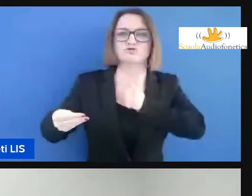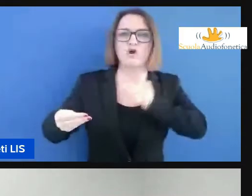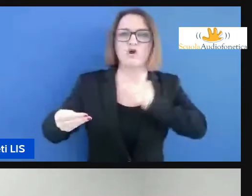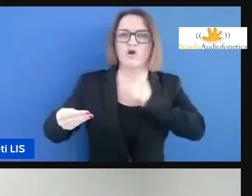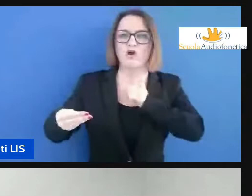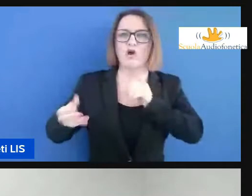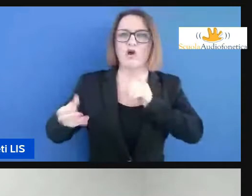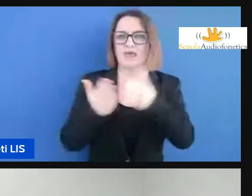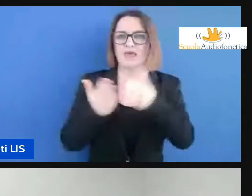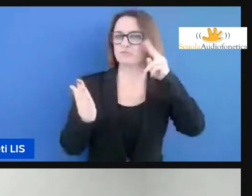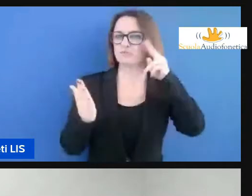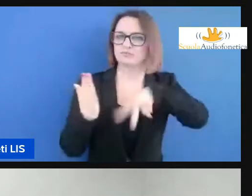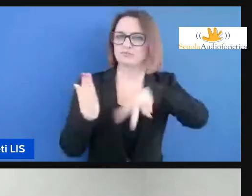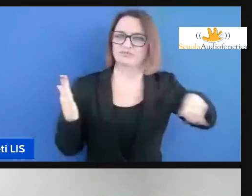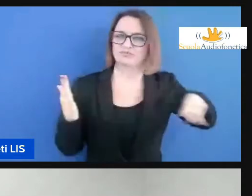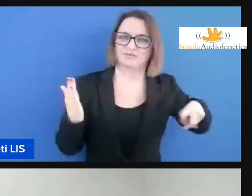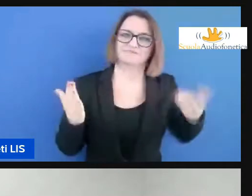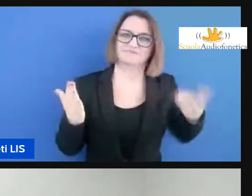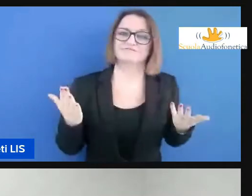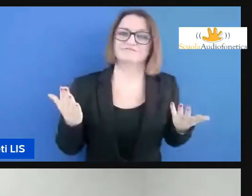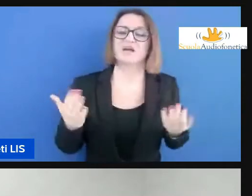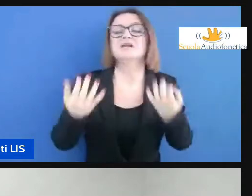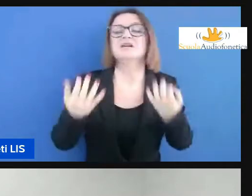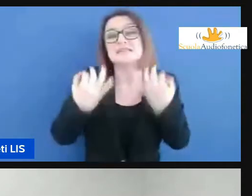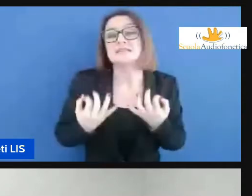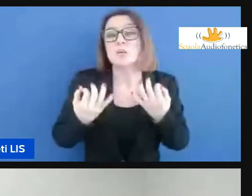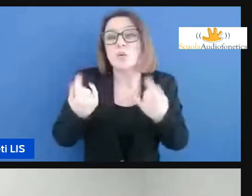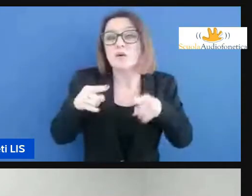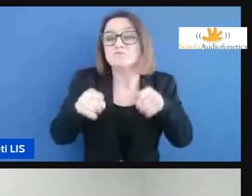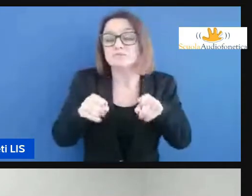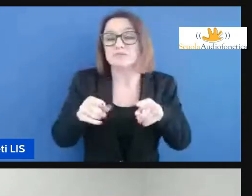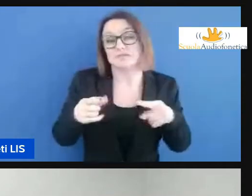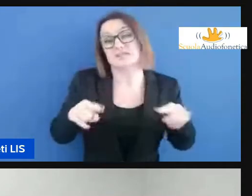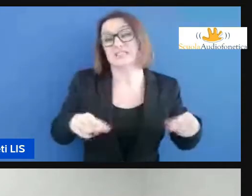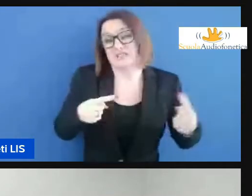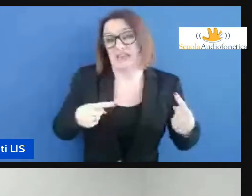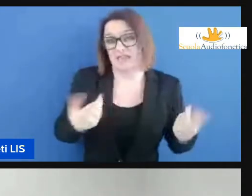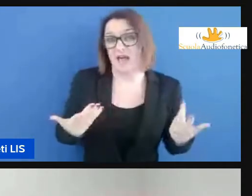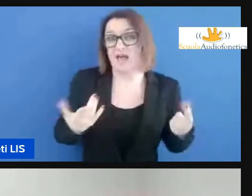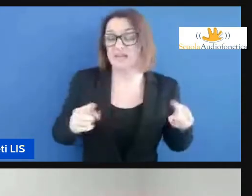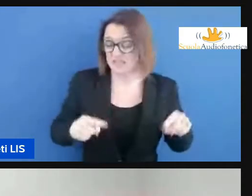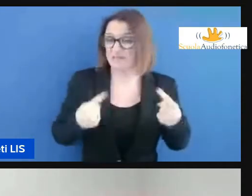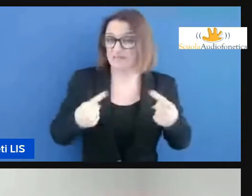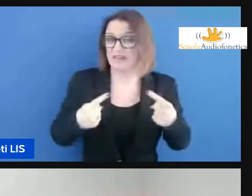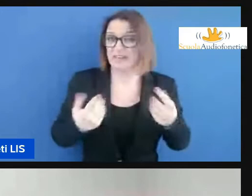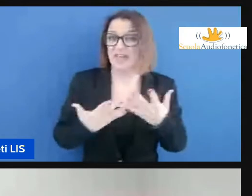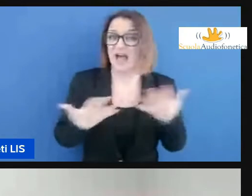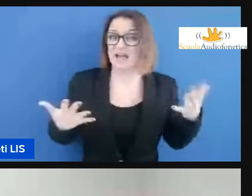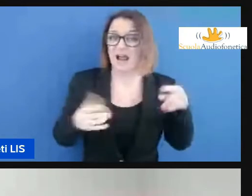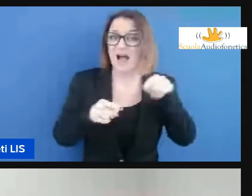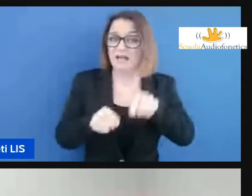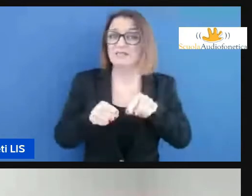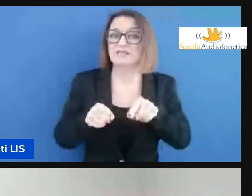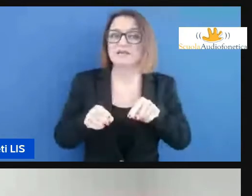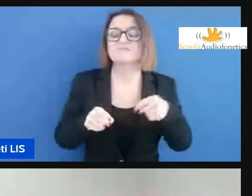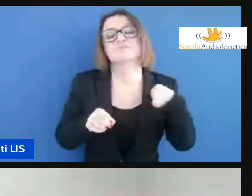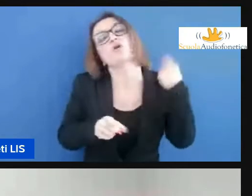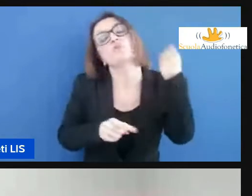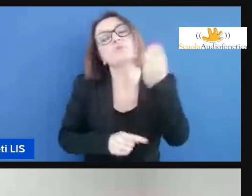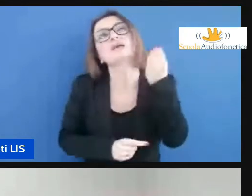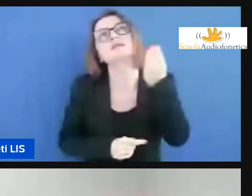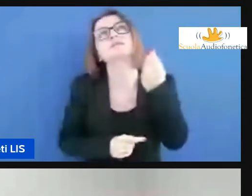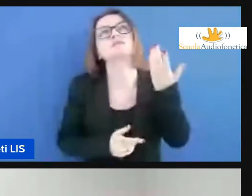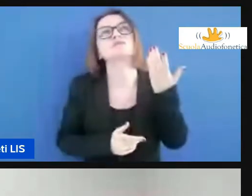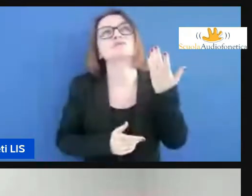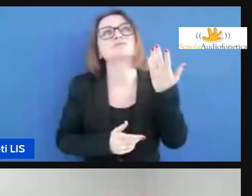è sicuramente una sfida è una sfida che credo che se